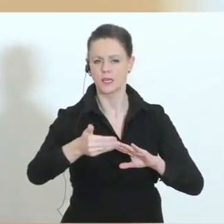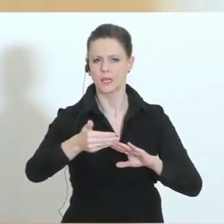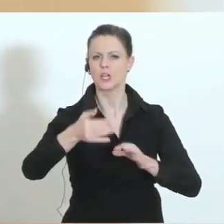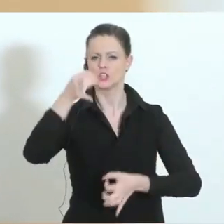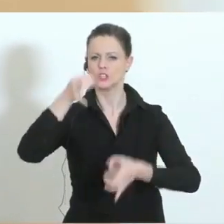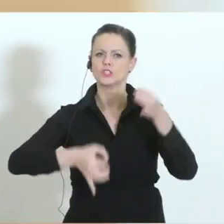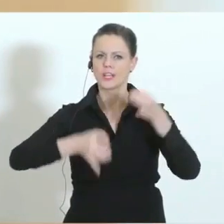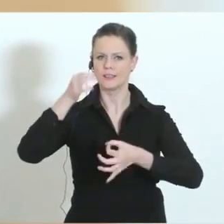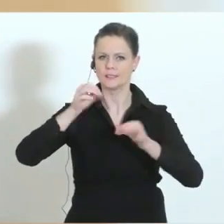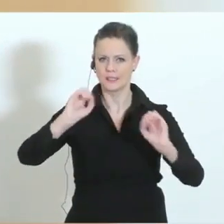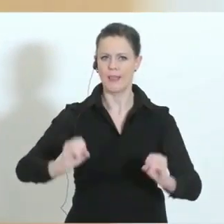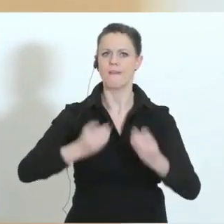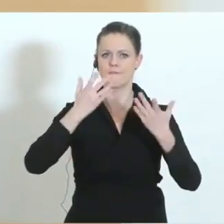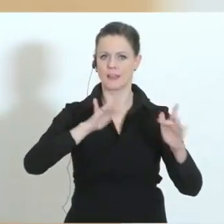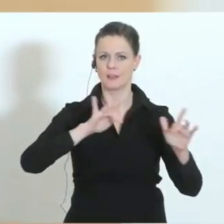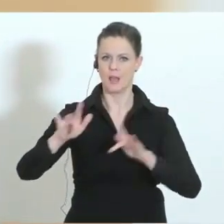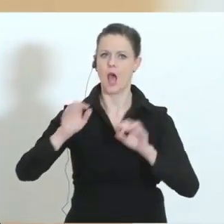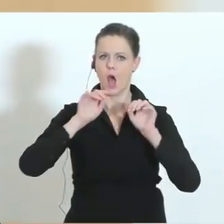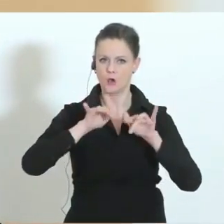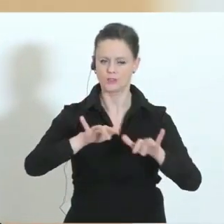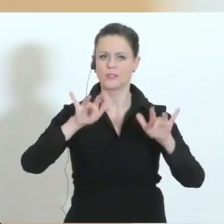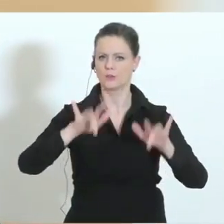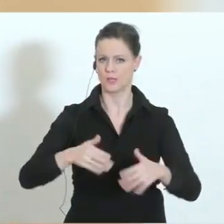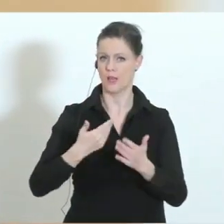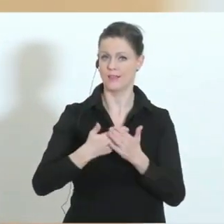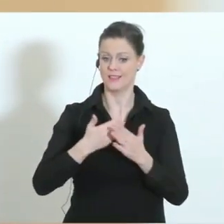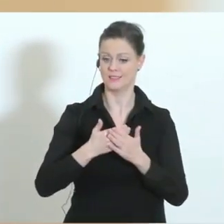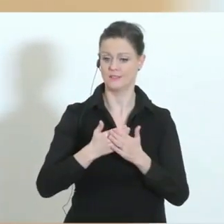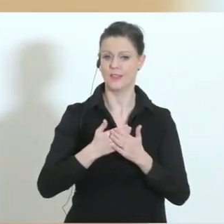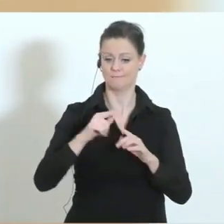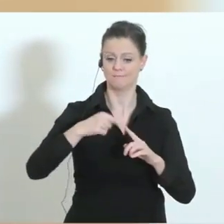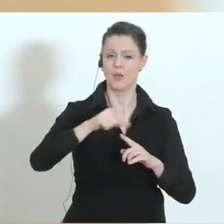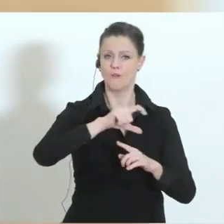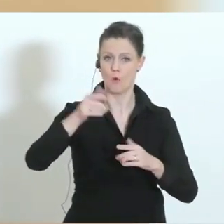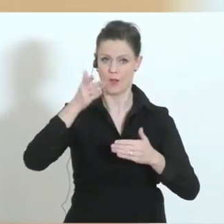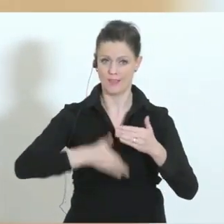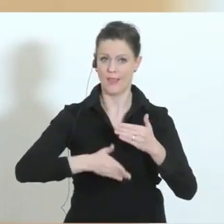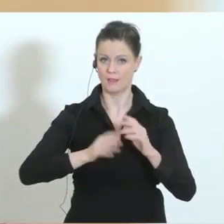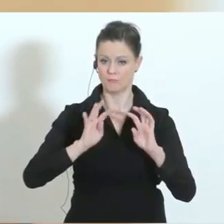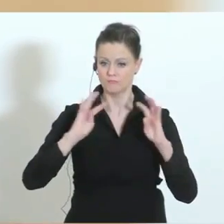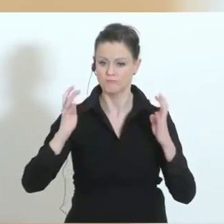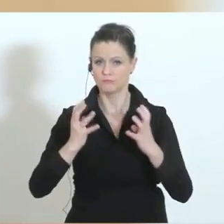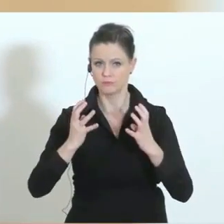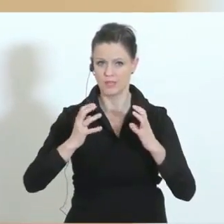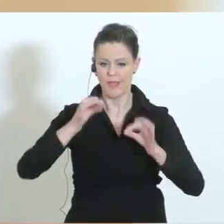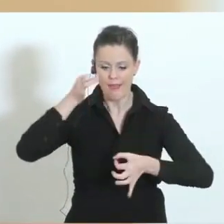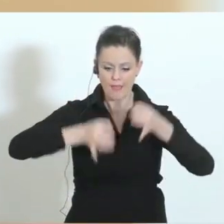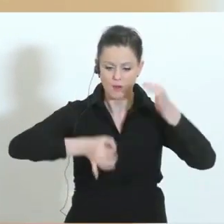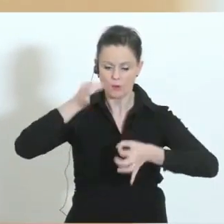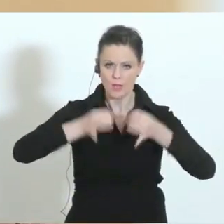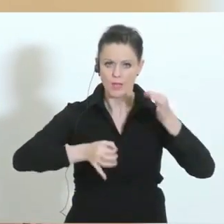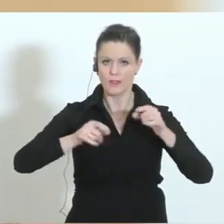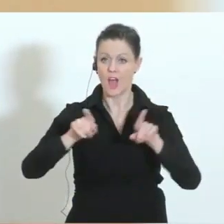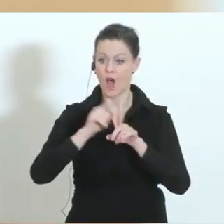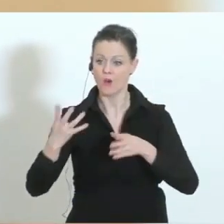Statistik wahrnehmen kann. Wir werden uns deswegen am Wochenende zusammensetzen und evaluieren, auch mit Wissenschaftlern gemeinsam evaluieren.